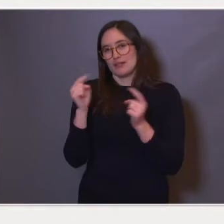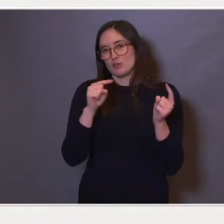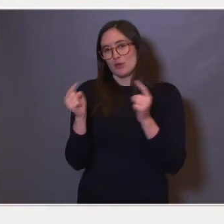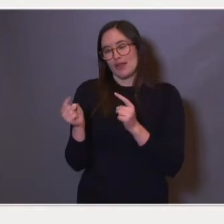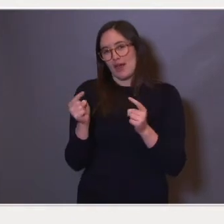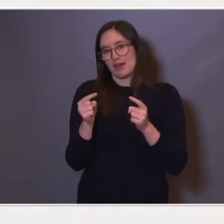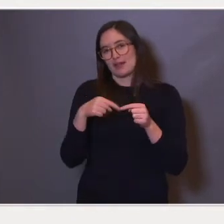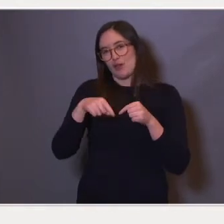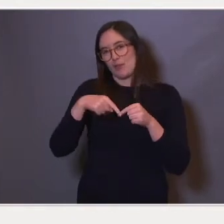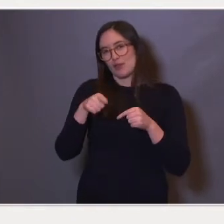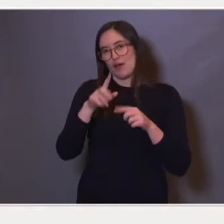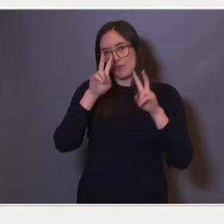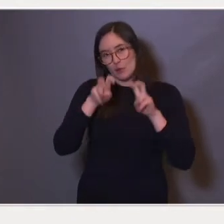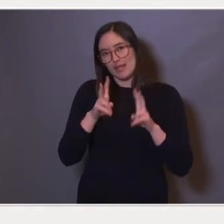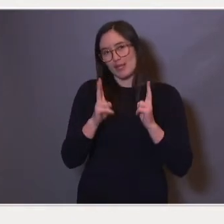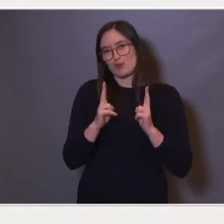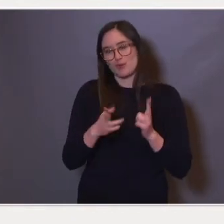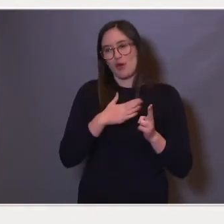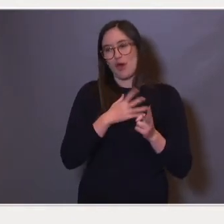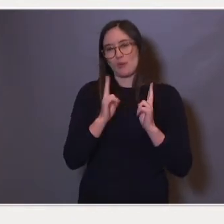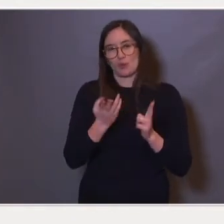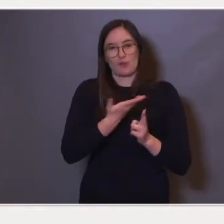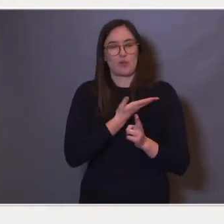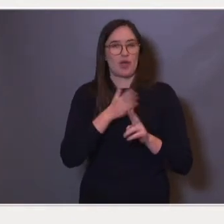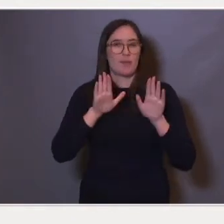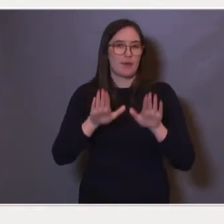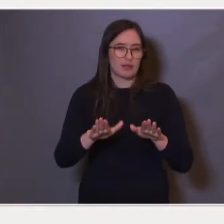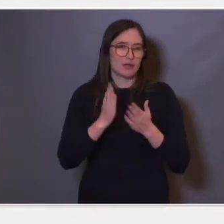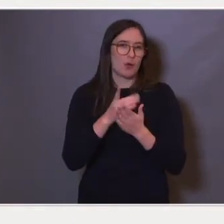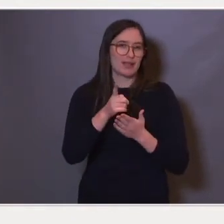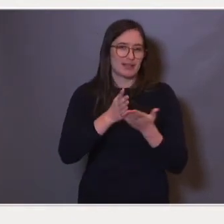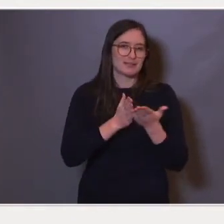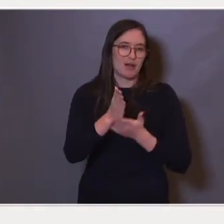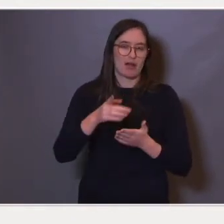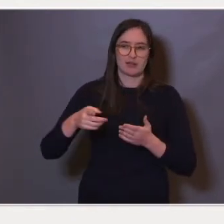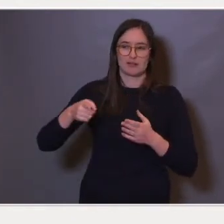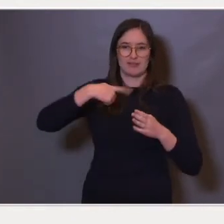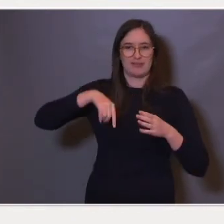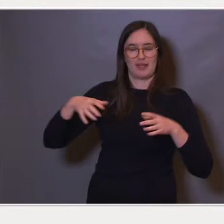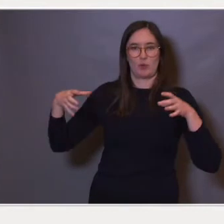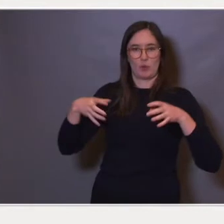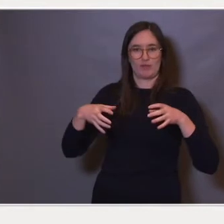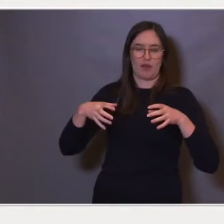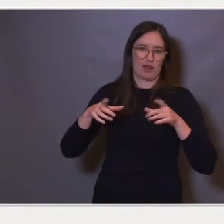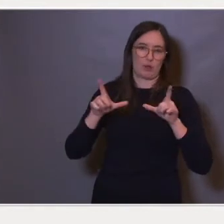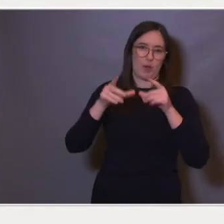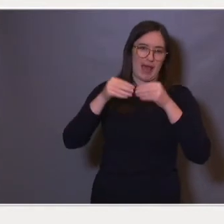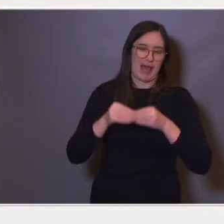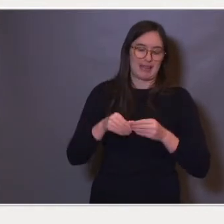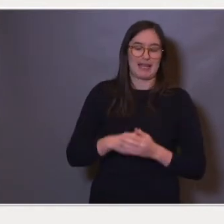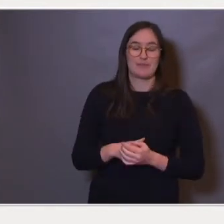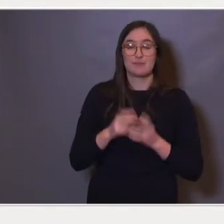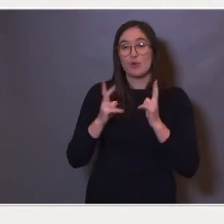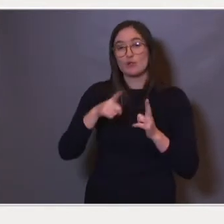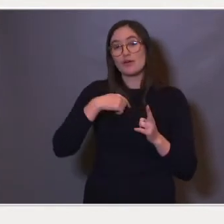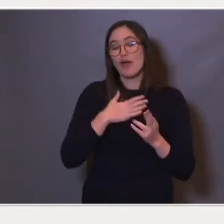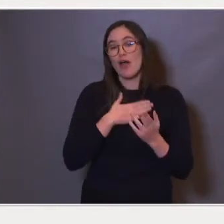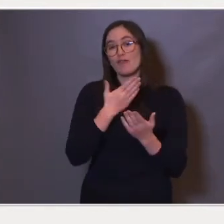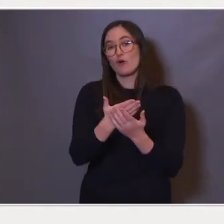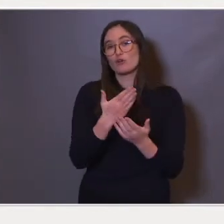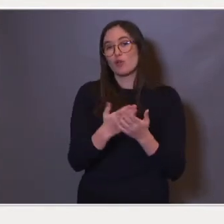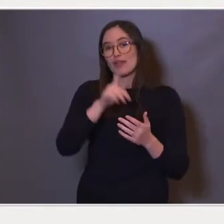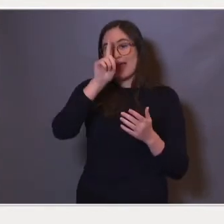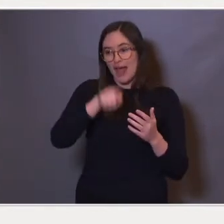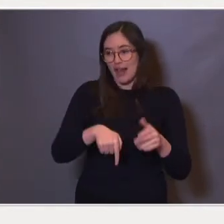brukt mye plass på den saken som vi var uenige om. Så har vi også foreslått heldagsskole for alle elever på første til fjerde trinn.